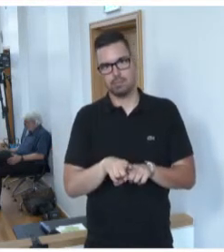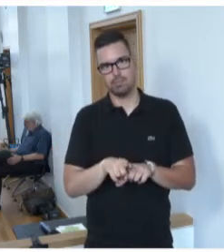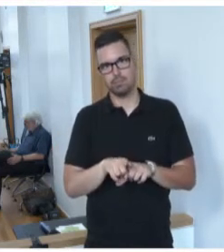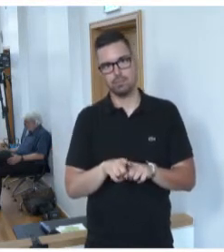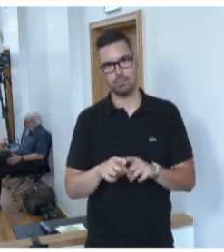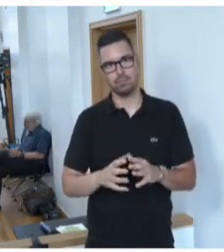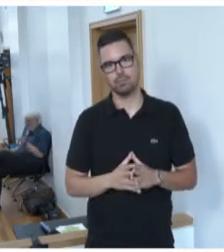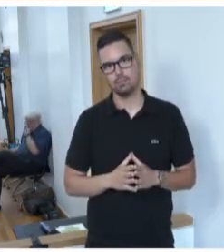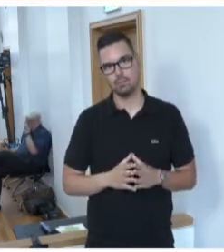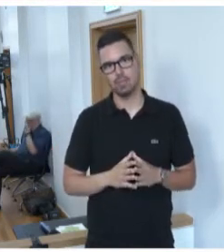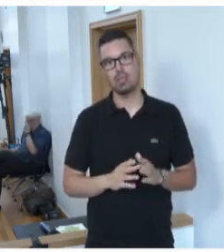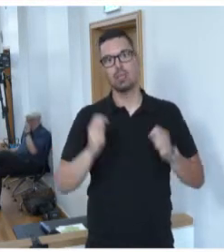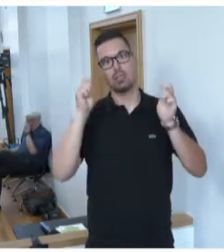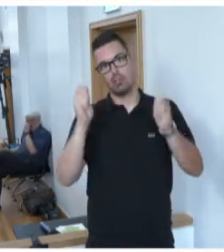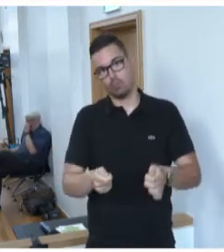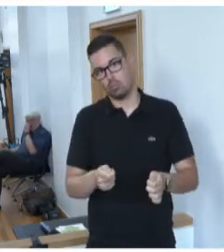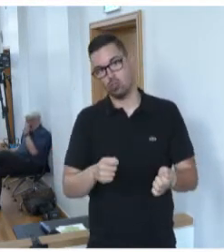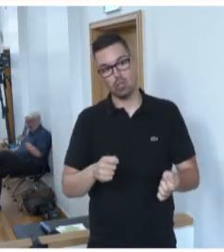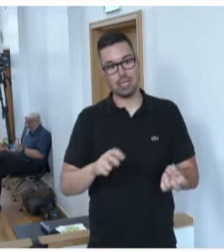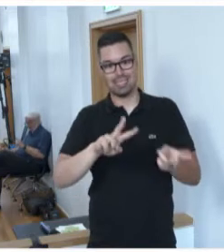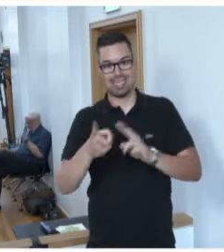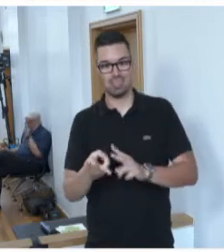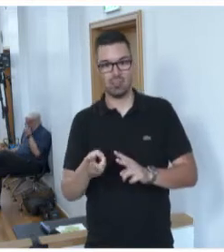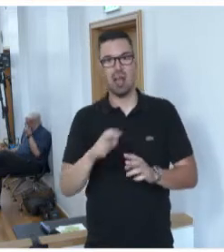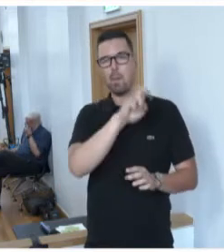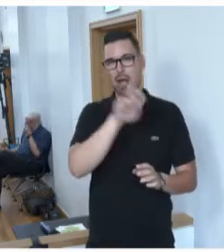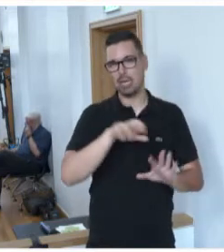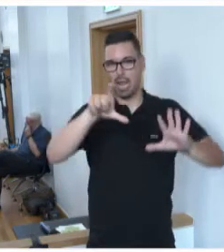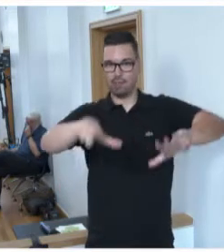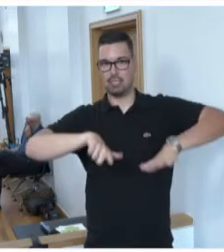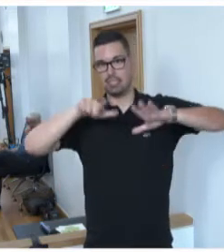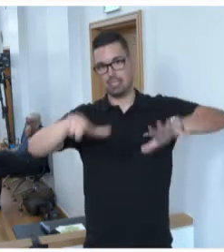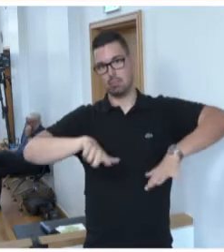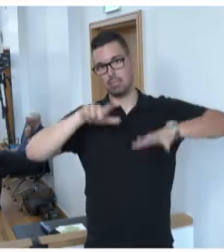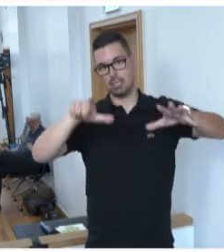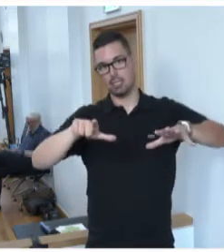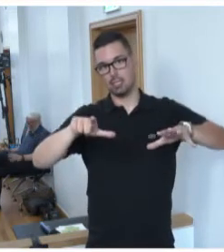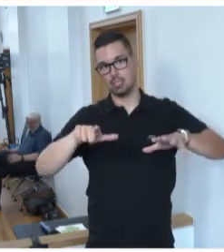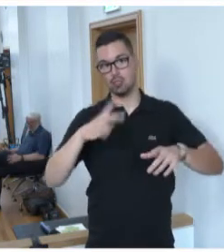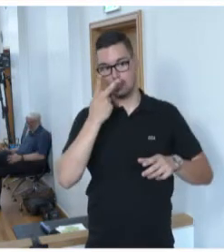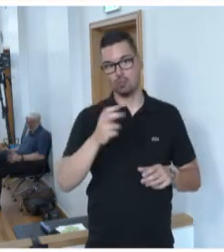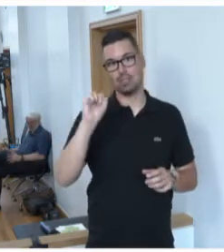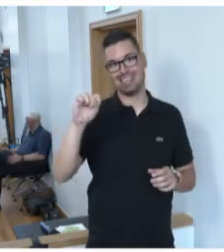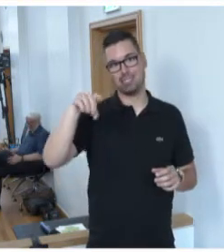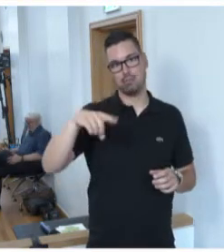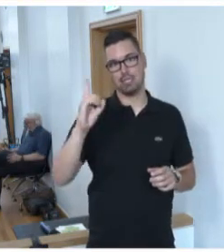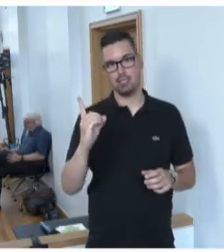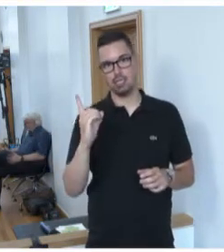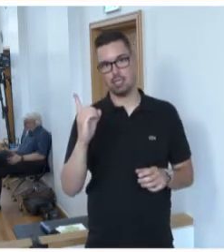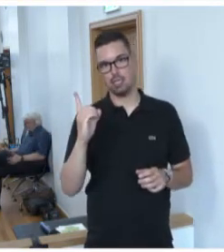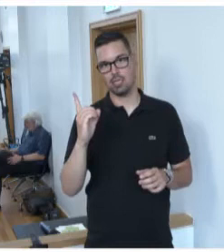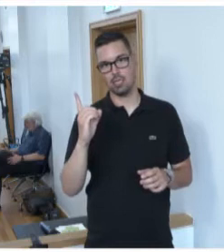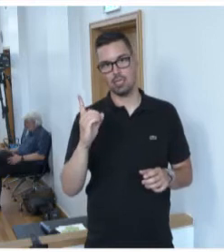ignorieren, dass die vorgeschlagene Änderung in § 17 aus Sicht der SPD den Charakter des Gesetzes fundamental